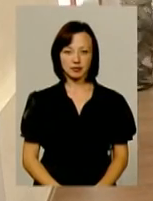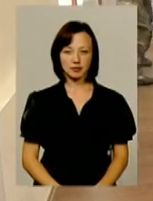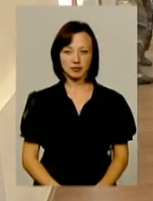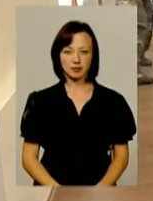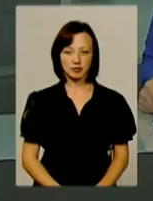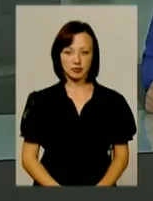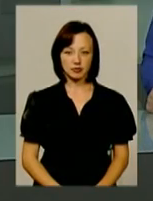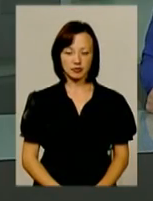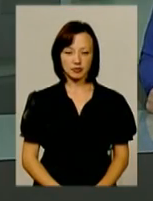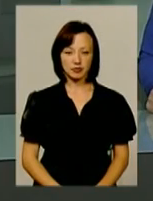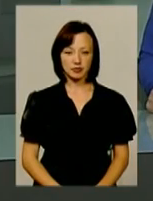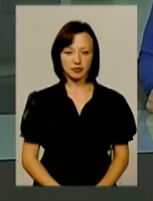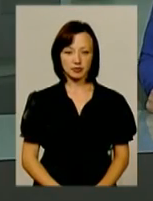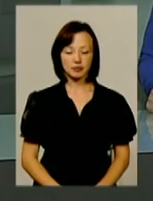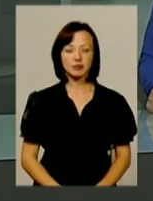випуску.